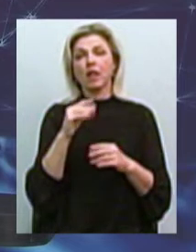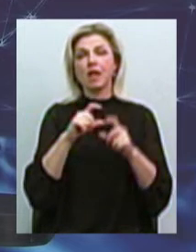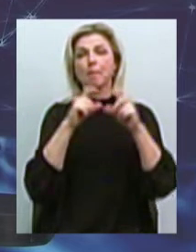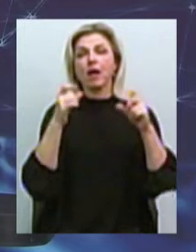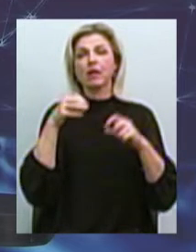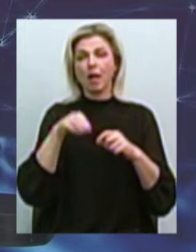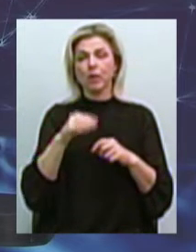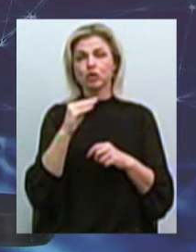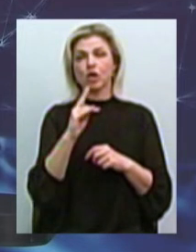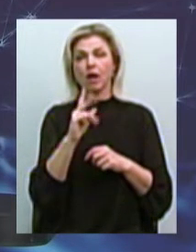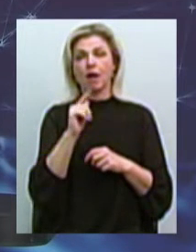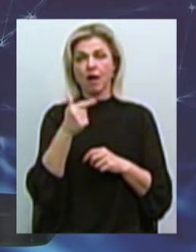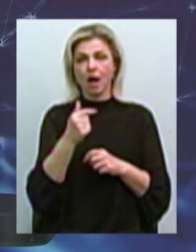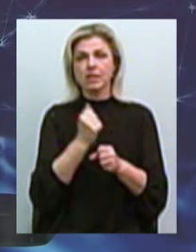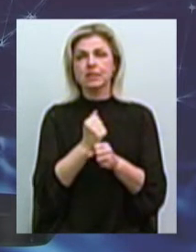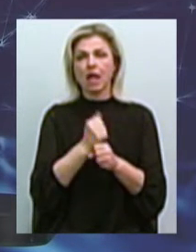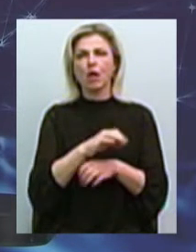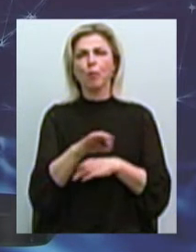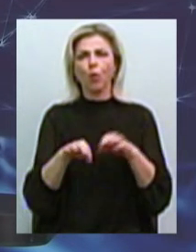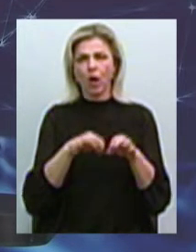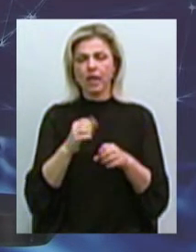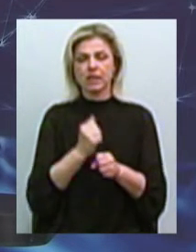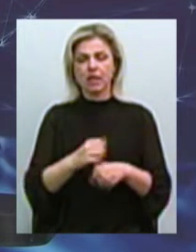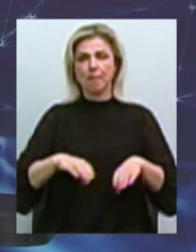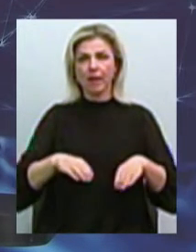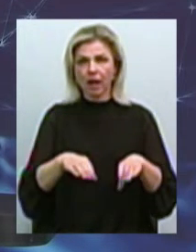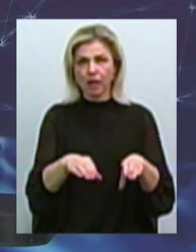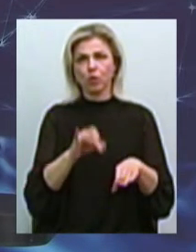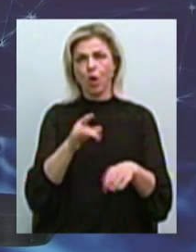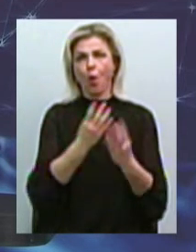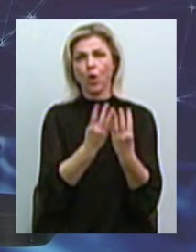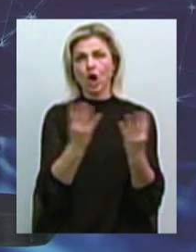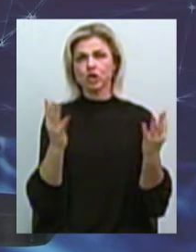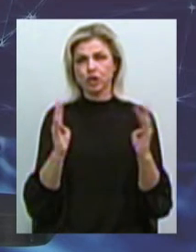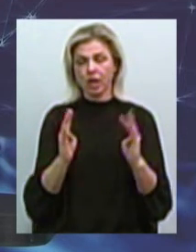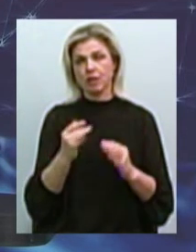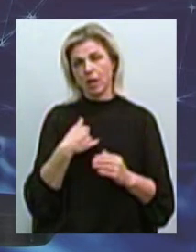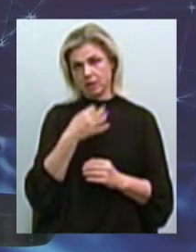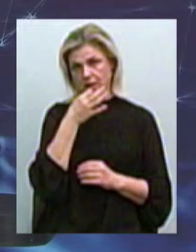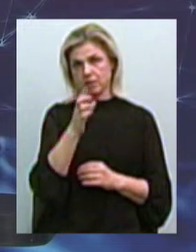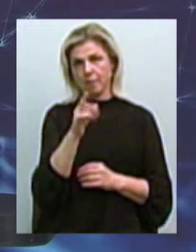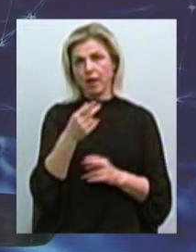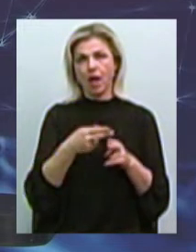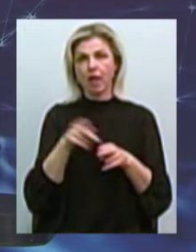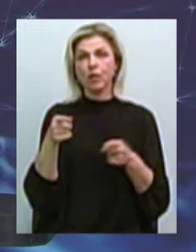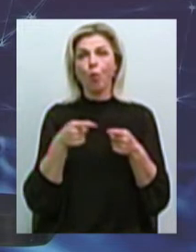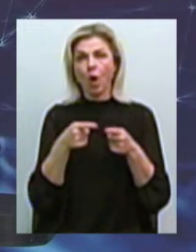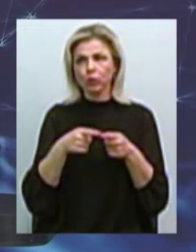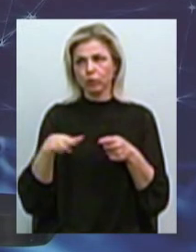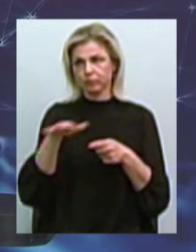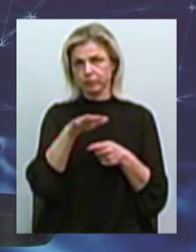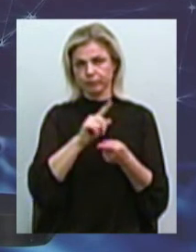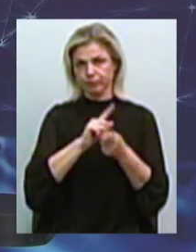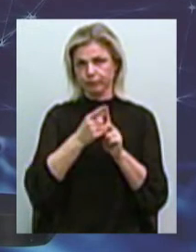розробив проєкт, зробив там плитку, поставив ограждення. Ну, там щас, ну, вот, я б сказав, що цей уголок преобразився.